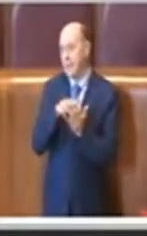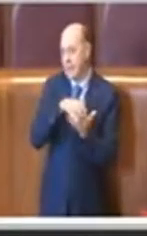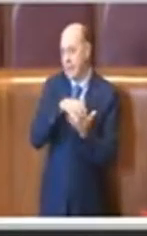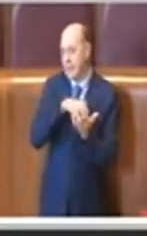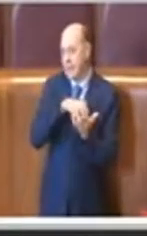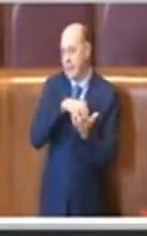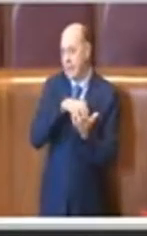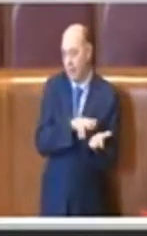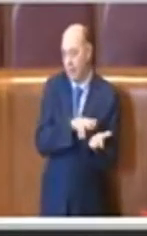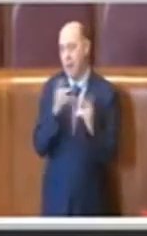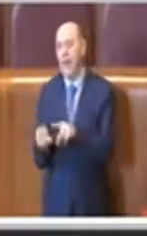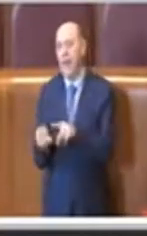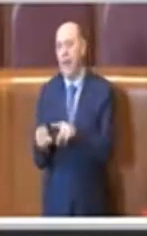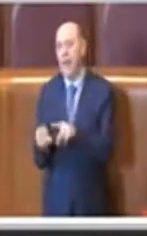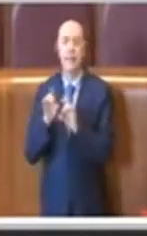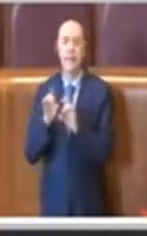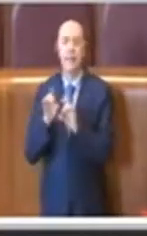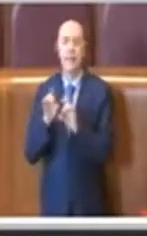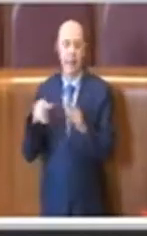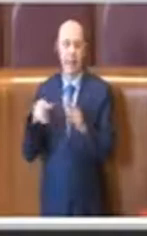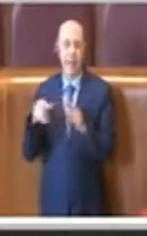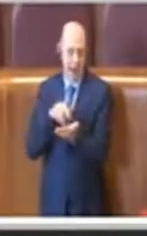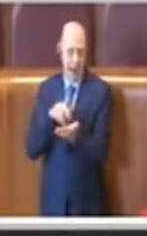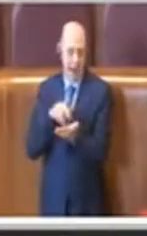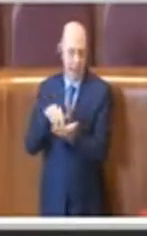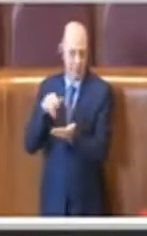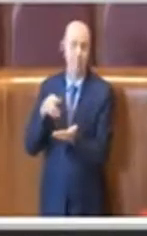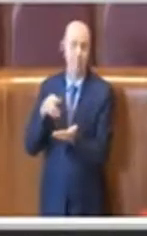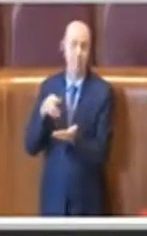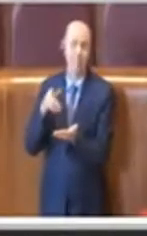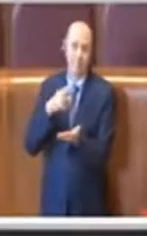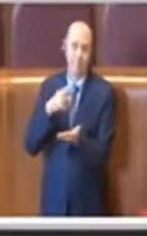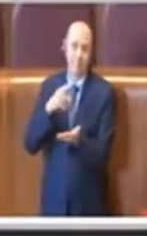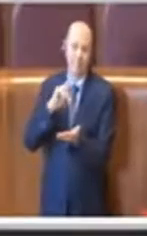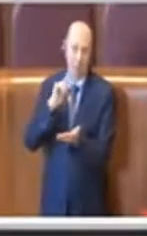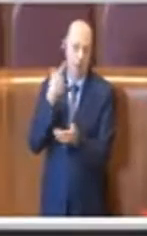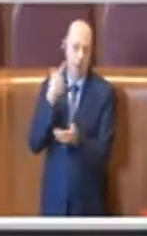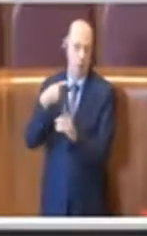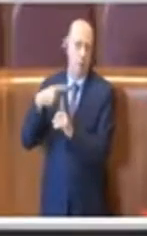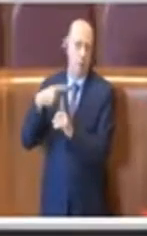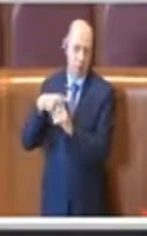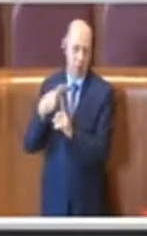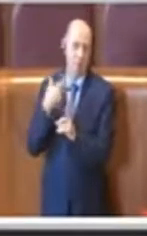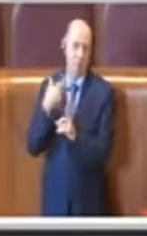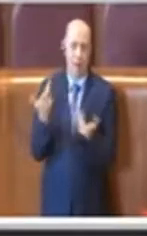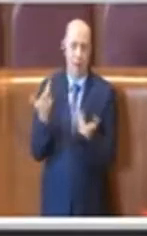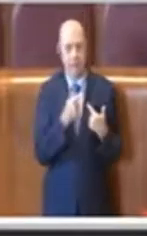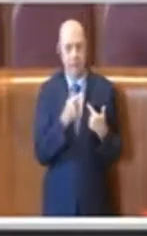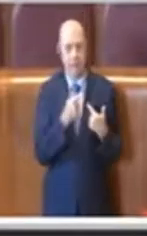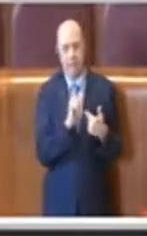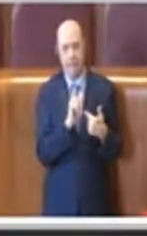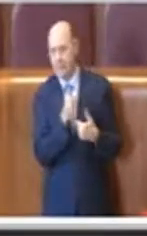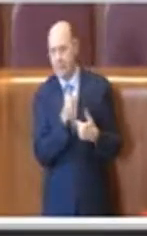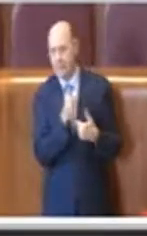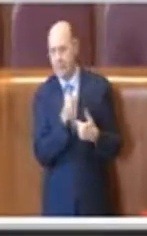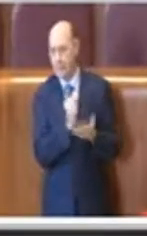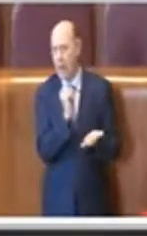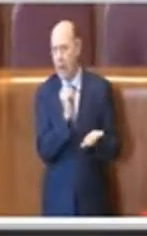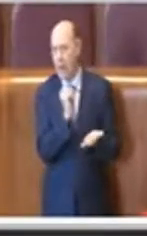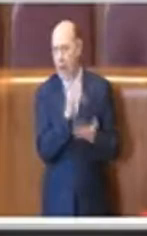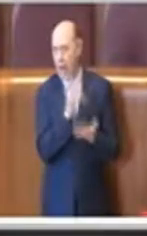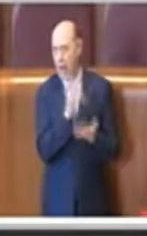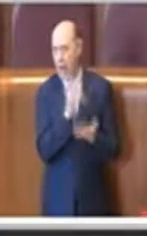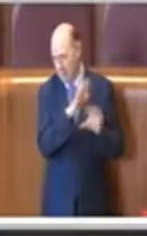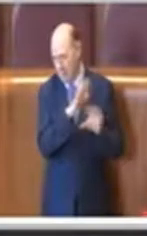delibera, secondo me sarebbe anche una cosa ancora più positiva per scongiurare questi sfratti.